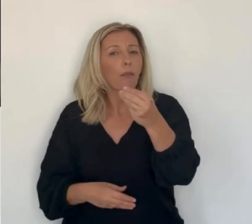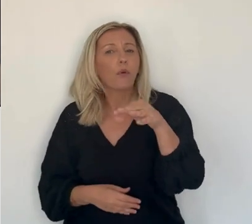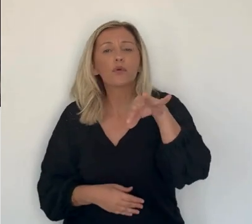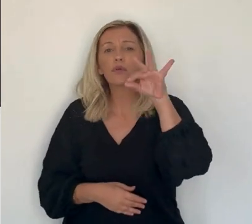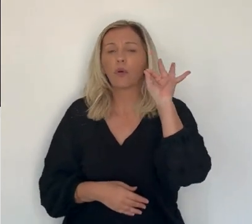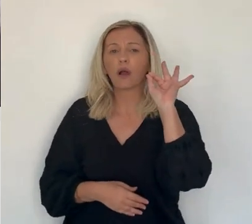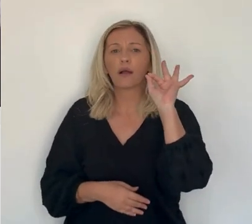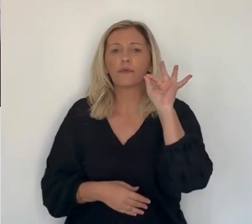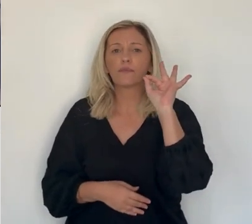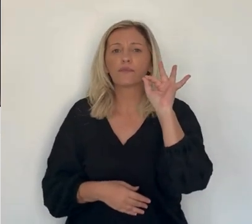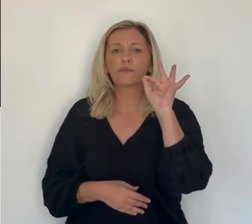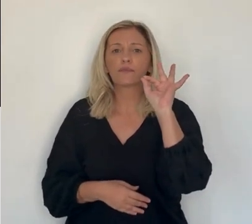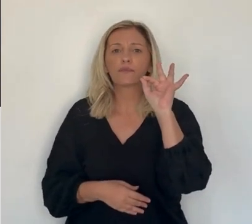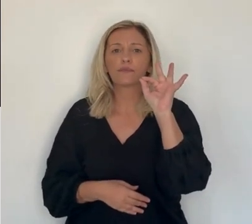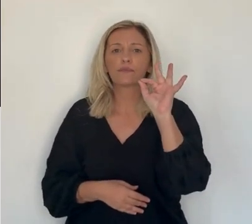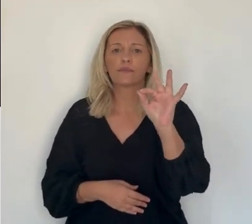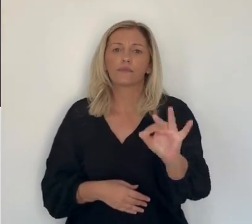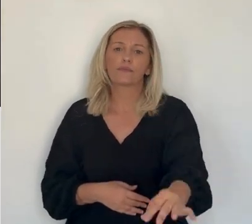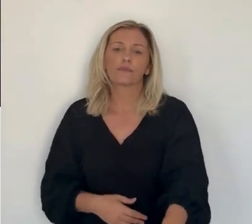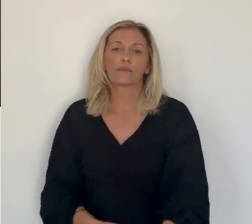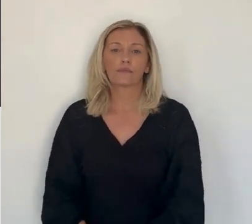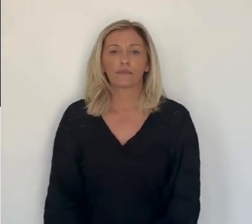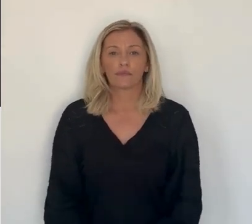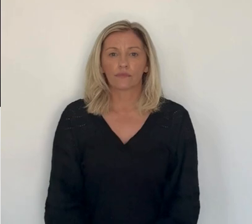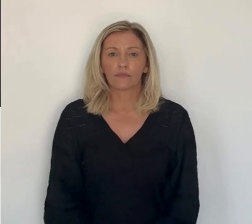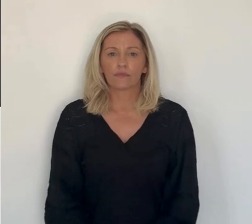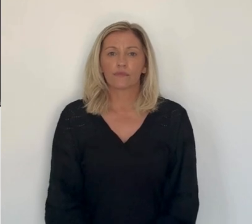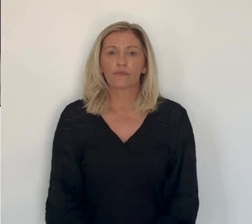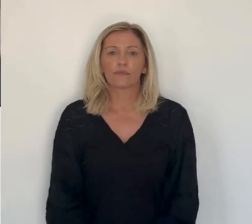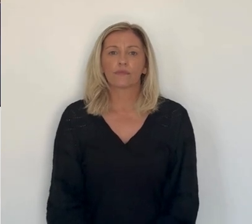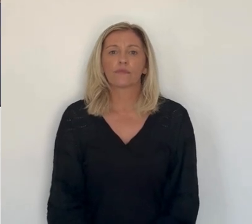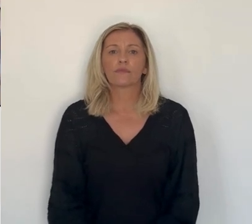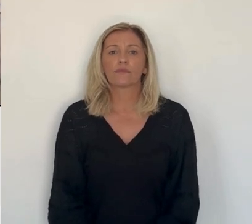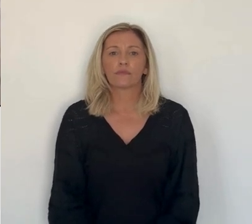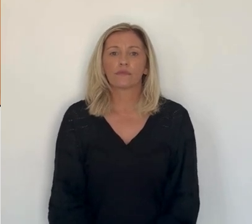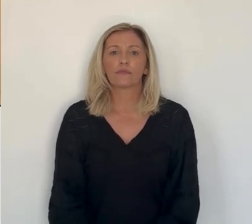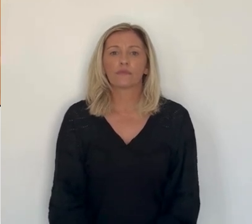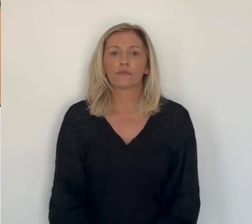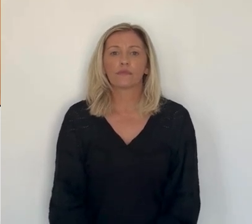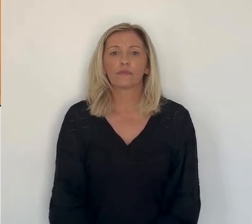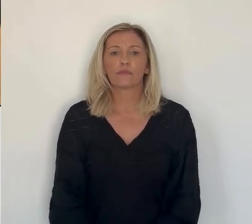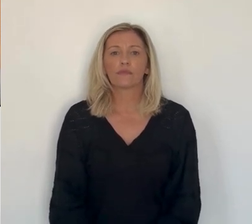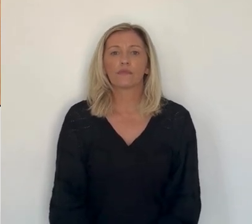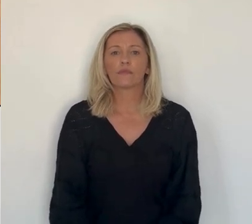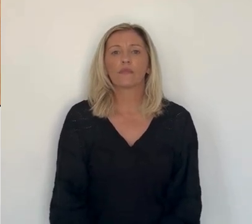convaincu que le choix du ministre de l'Intérieur soit le plus facile pour poursuivre les négociations.